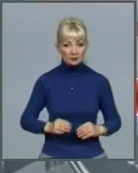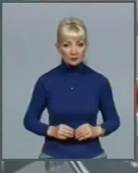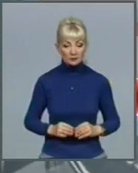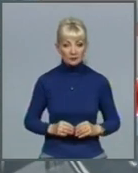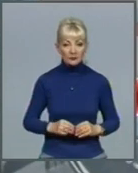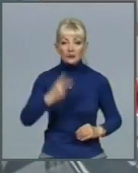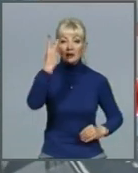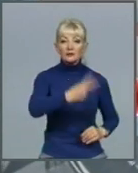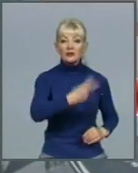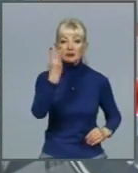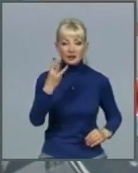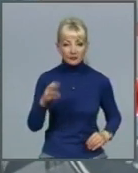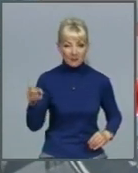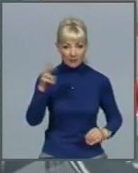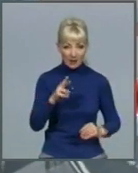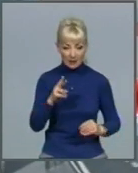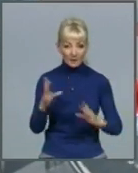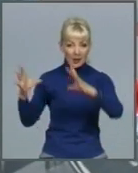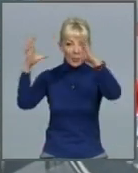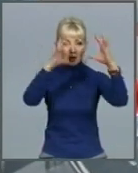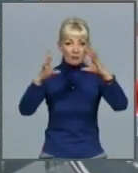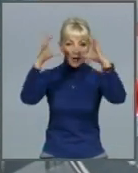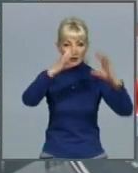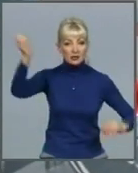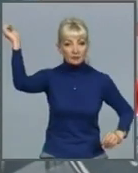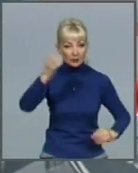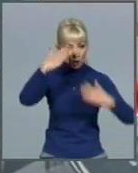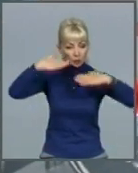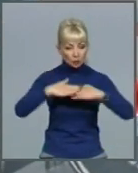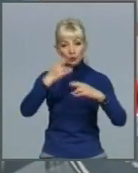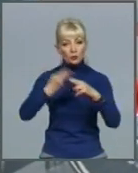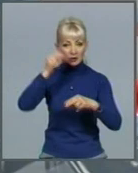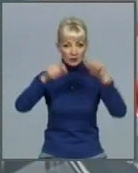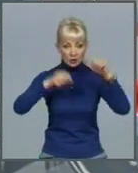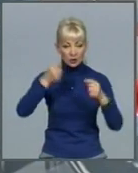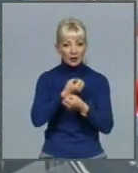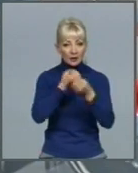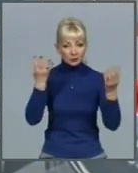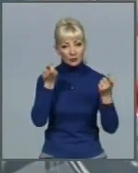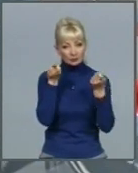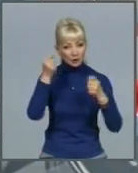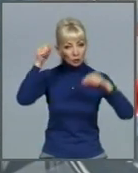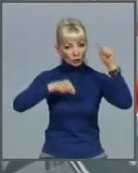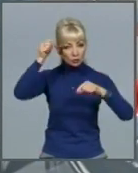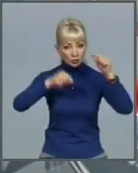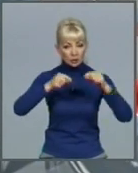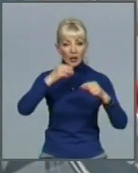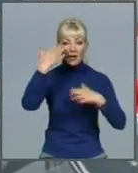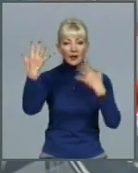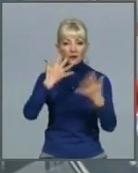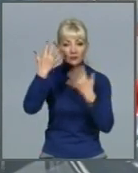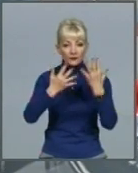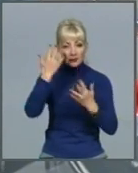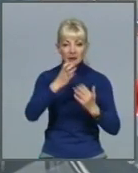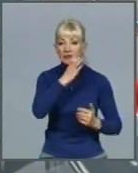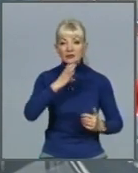травня хмарно з проясненнями, вночі без опадів. В день невеликий короткочасний дощ. Вітер північно-західний – 5-10